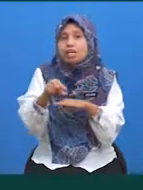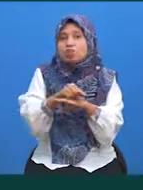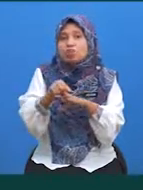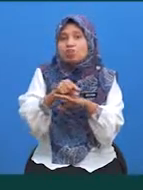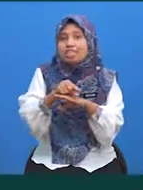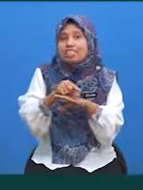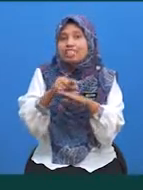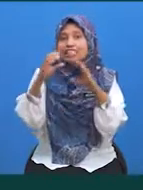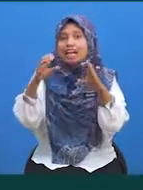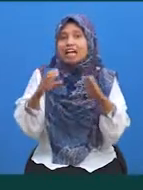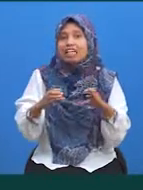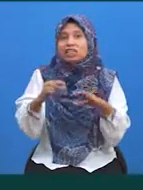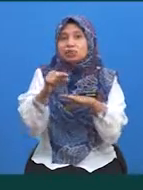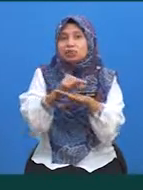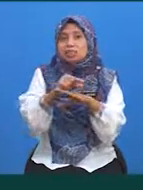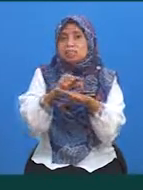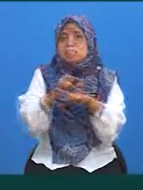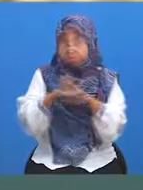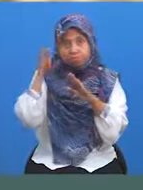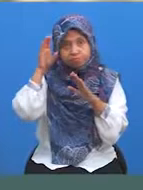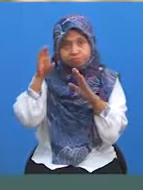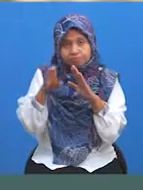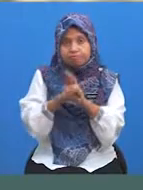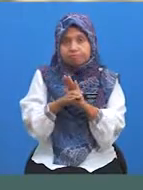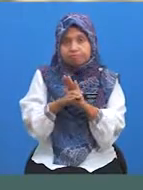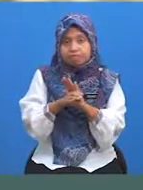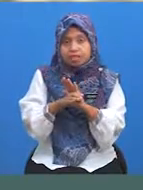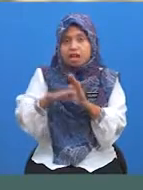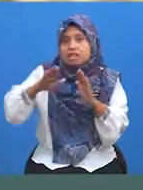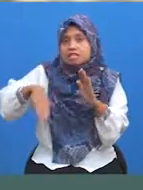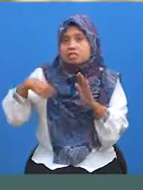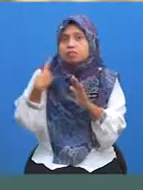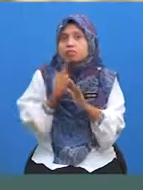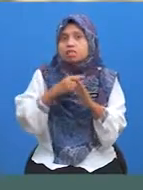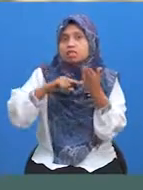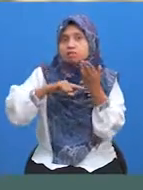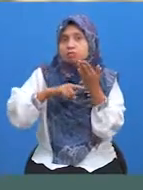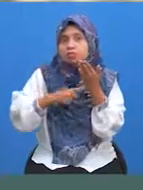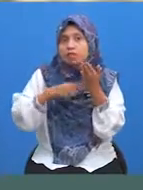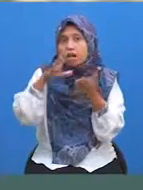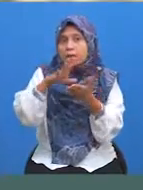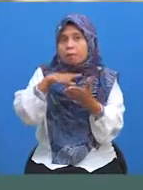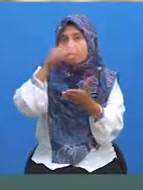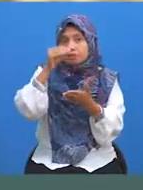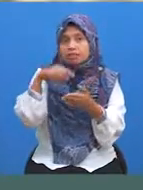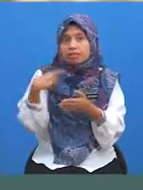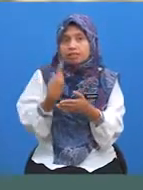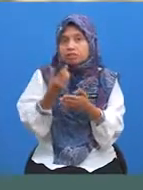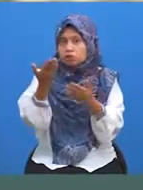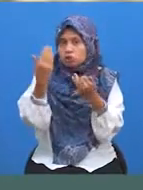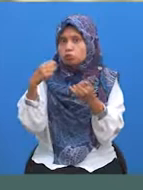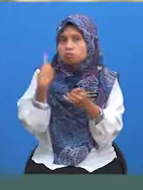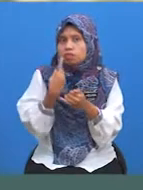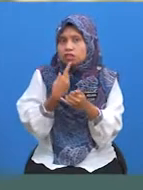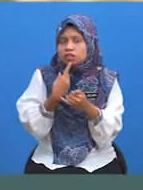konsep kamiran tentu Sebelum kita mulakan pembelajaran kita Mari kita